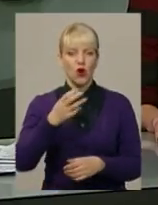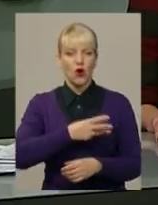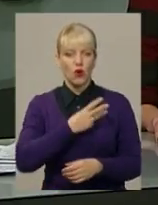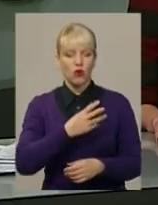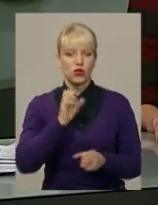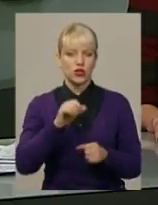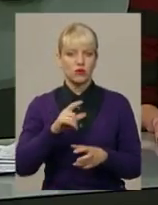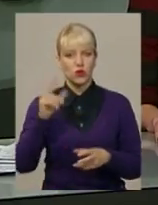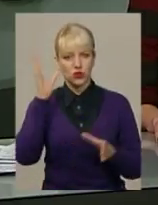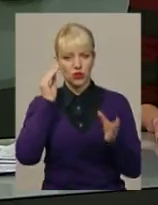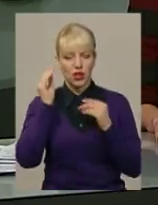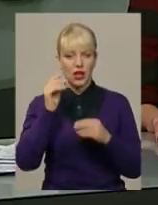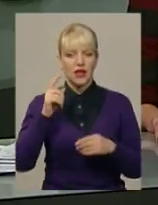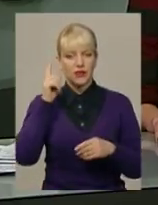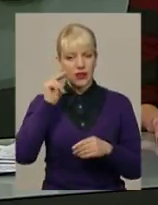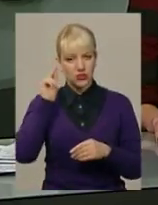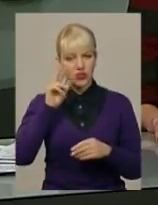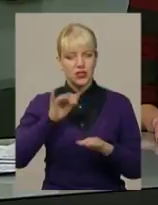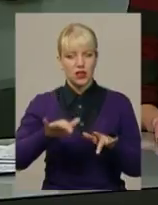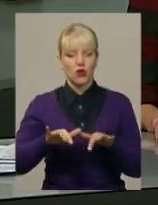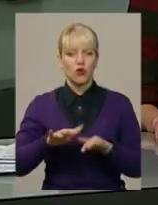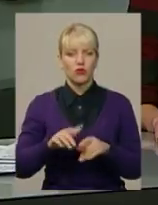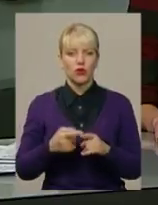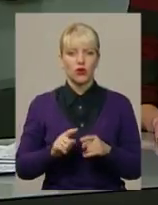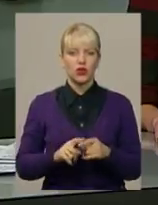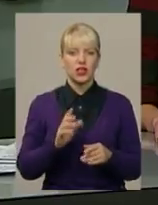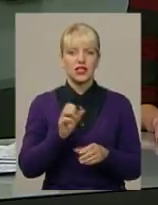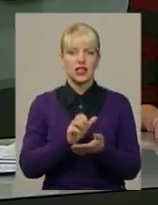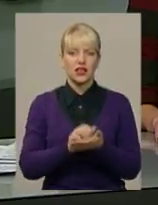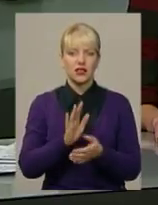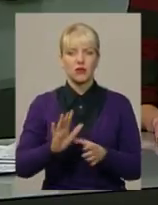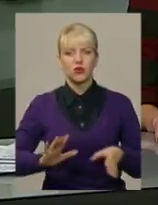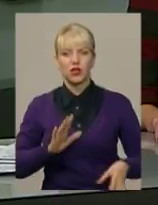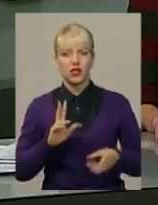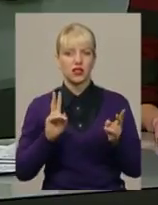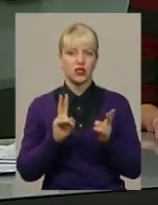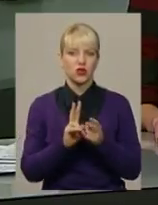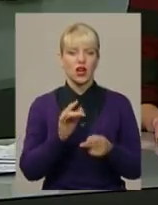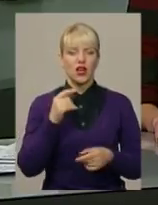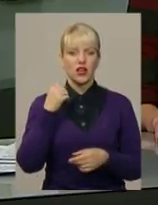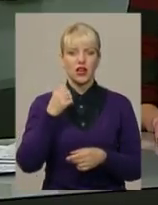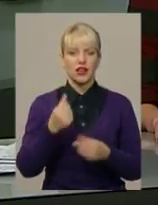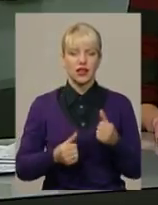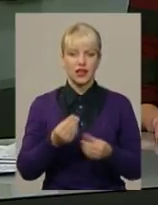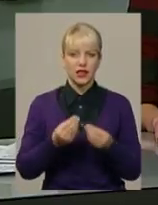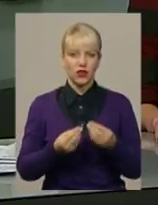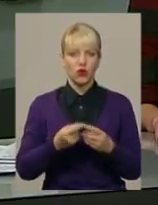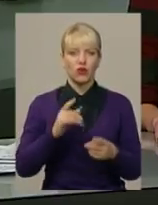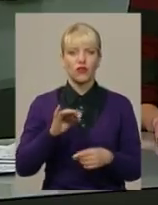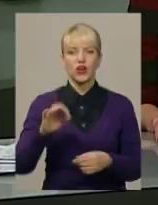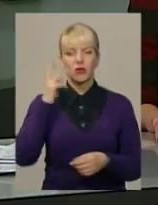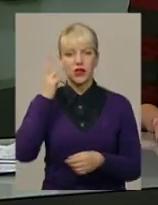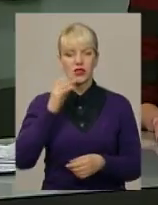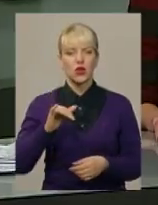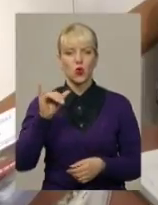оволодіти навичками роботи на комп'ютері. Заняття відбуватимуться у вигляді тренінгів, зустрічей та рольових ігор. Нагадаю, у Хмельницькому